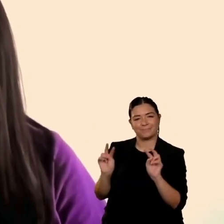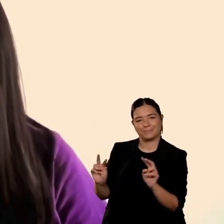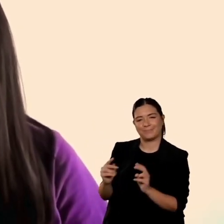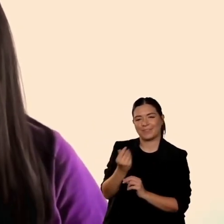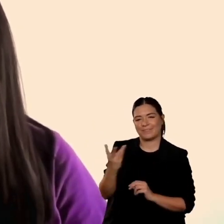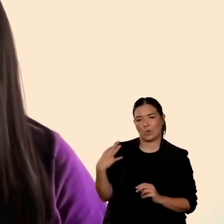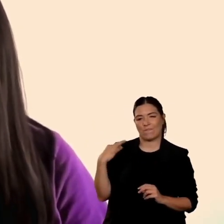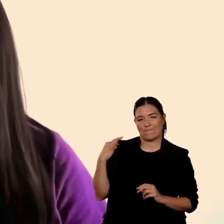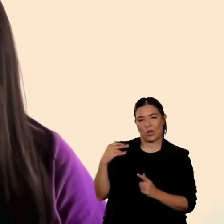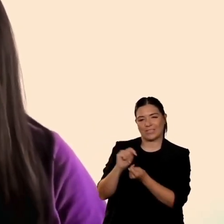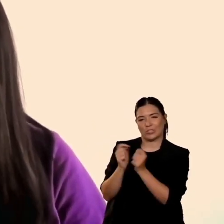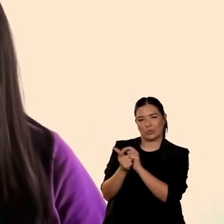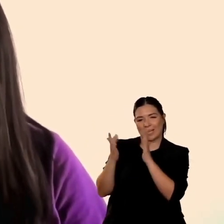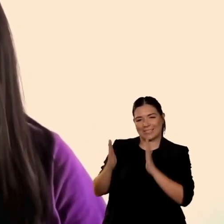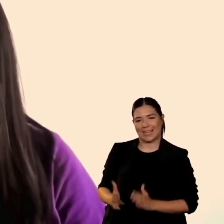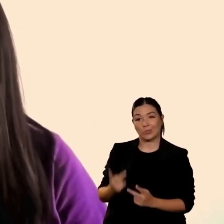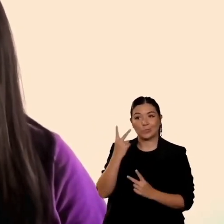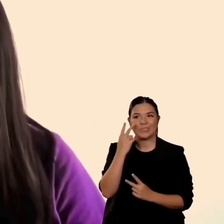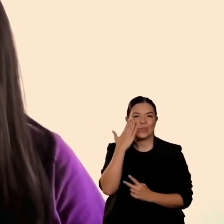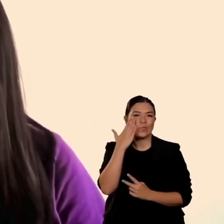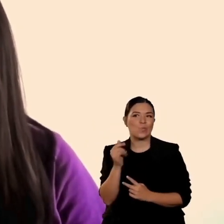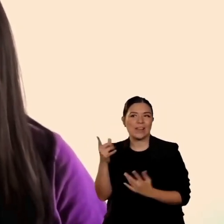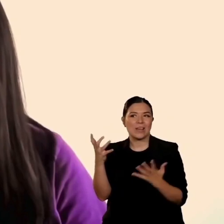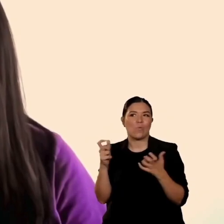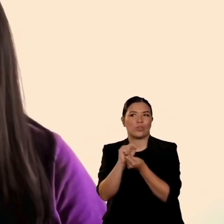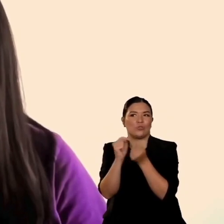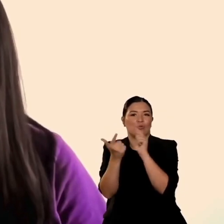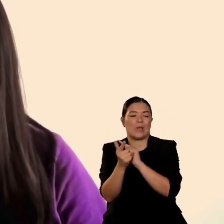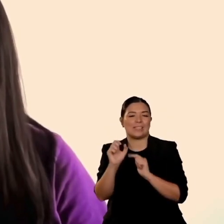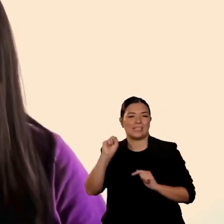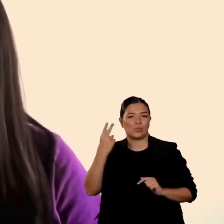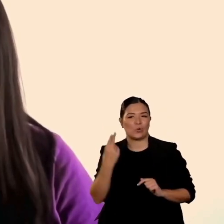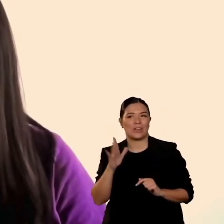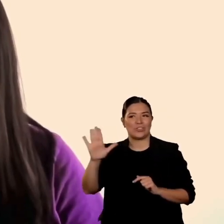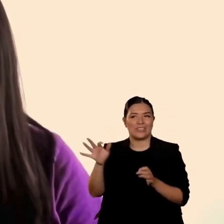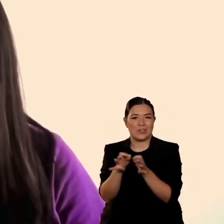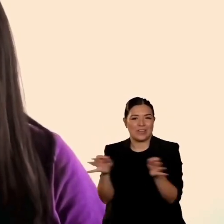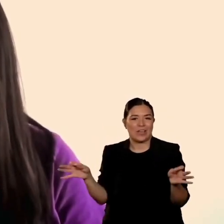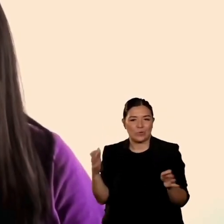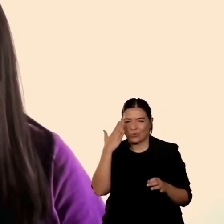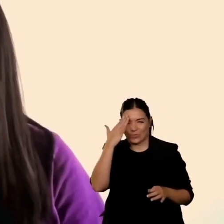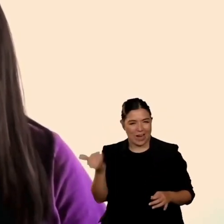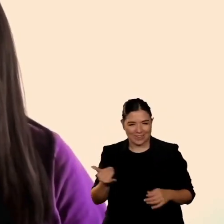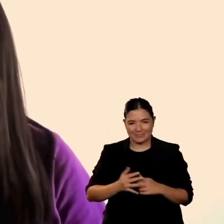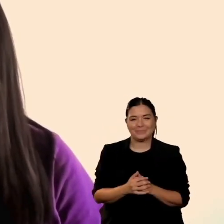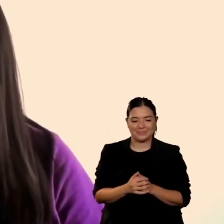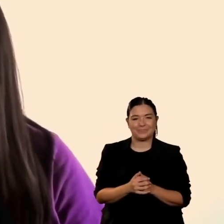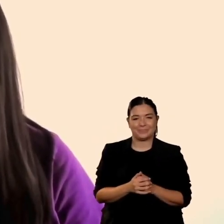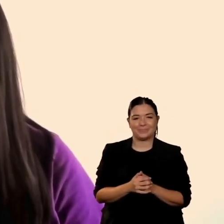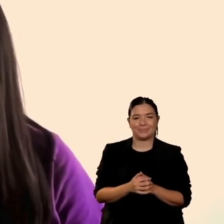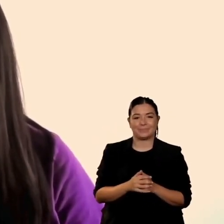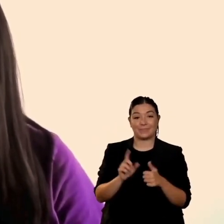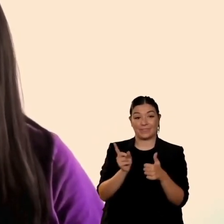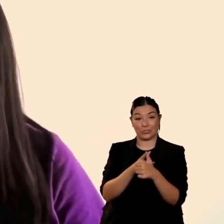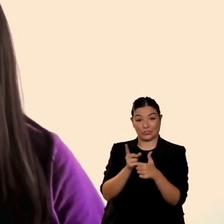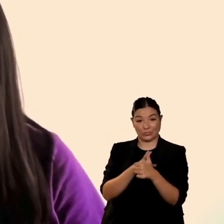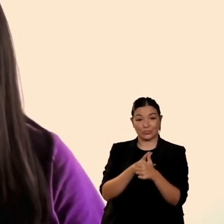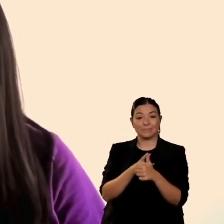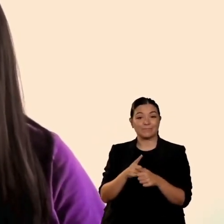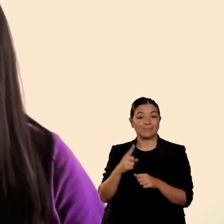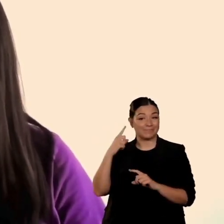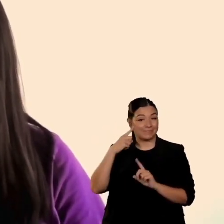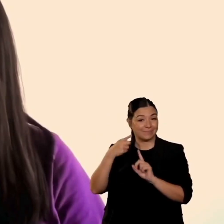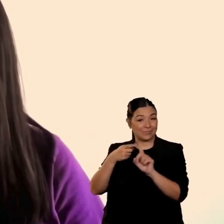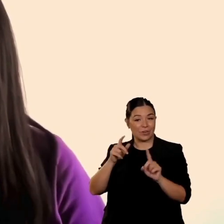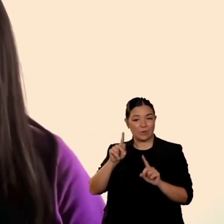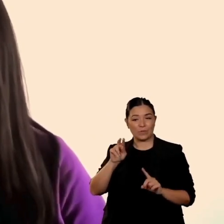insegnata danese che è stata volontaria in traduzione da molti anni il mio